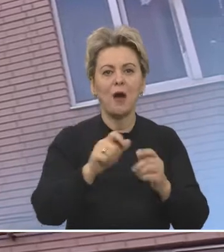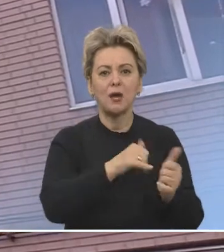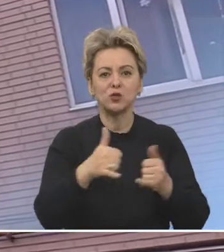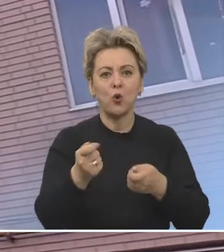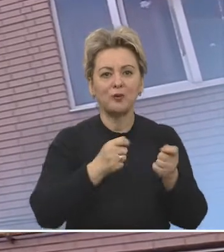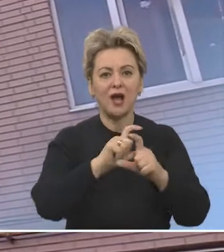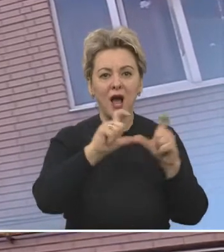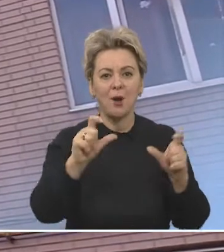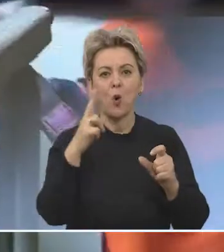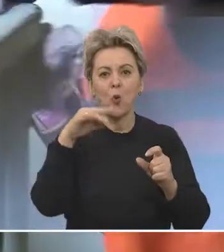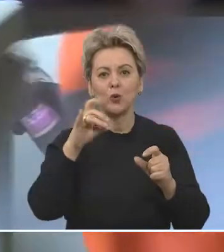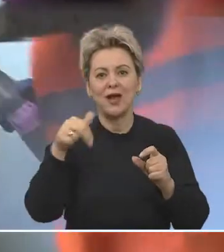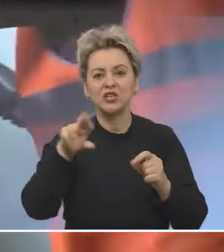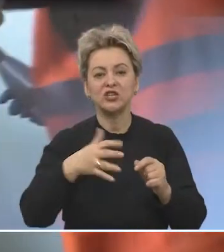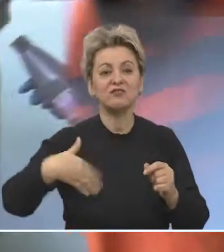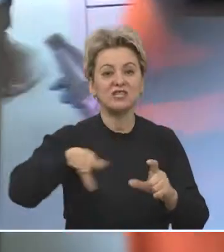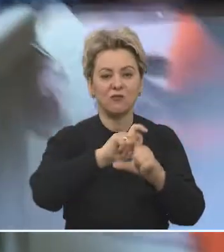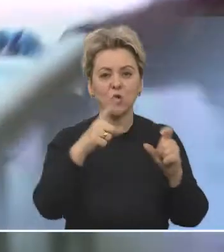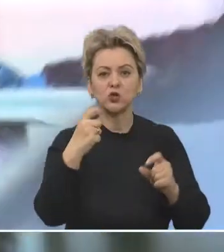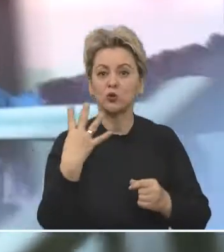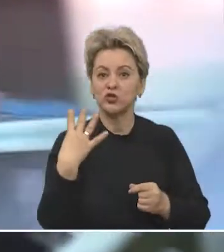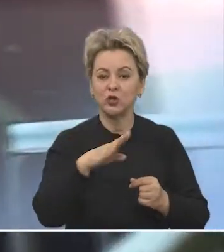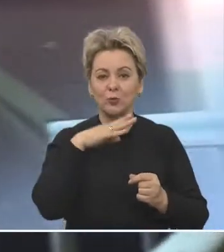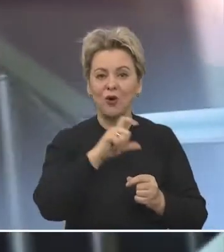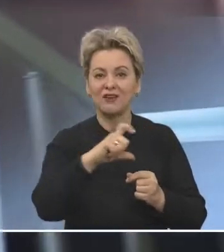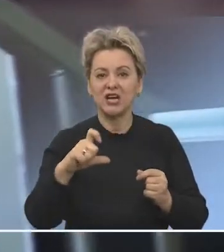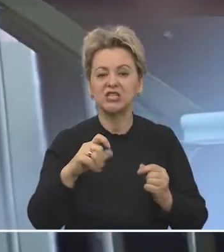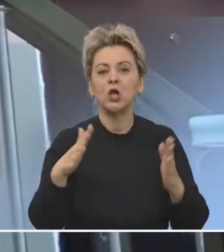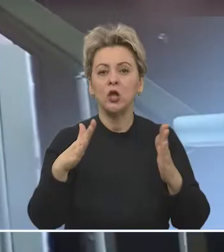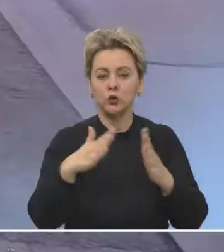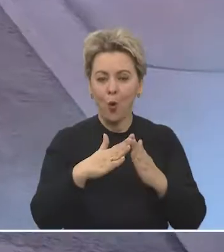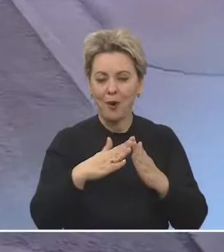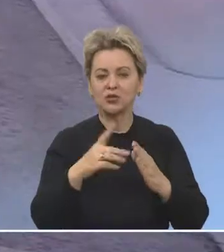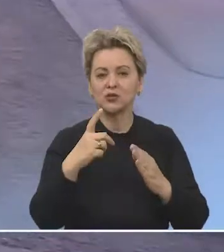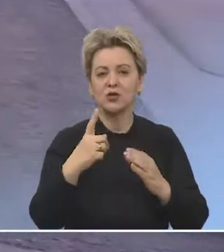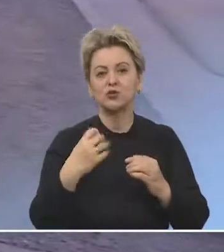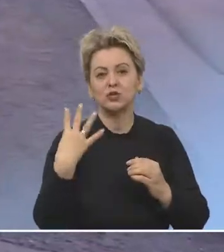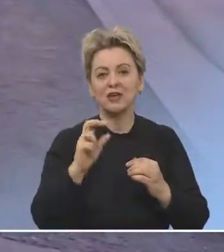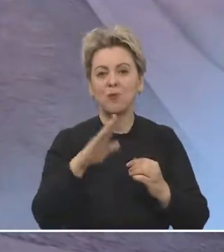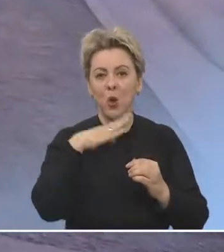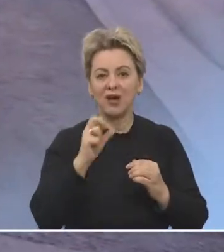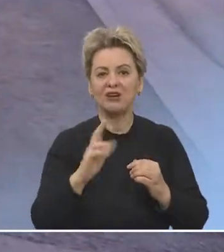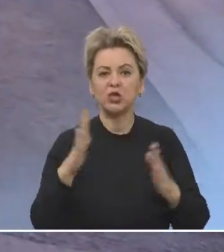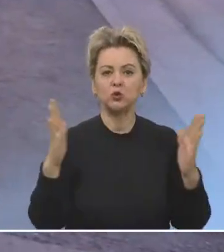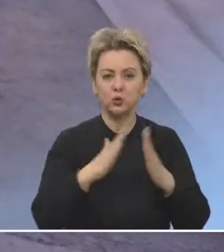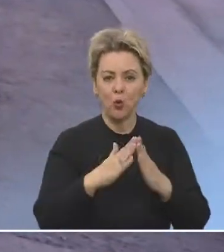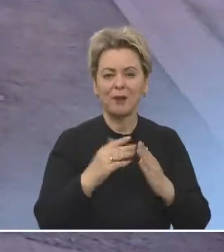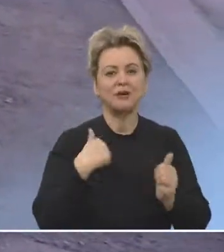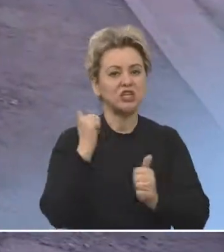обслуживает управляющая компания «Коммунальчик». Всего у компании 104 многоквартирных дома. Мы ежедневно проводим